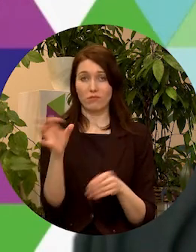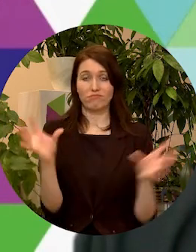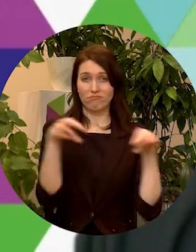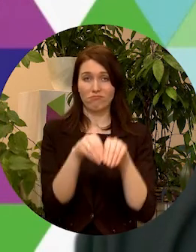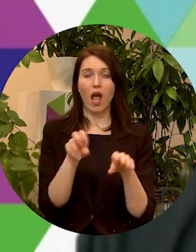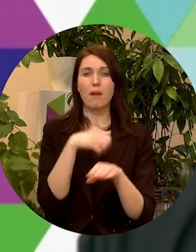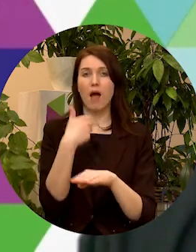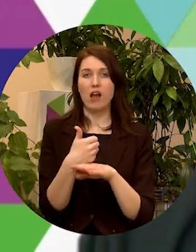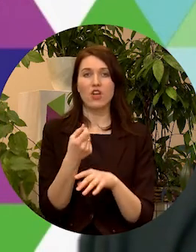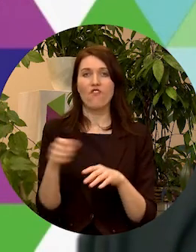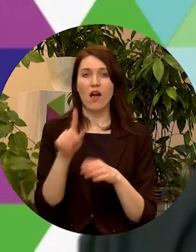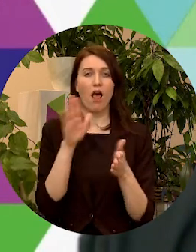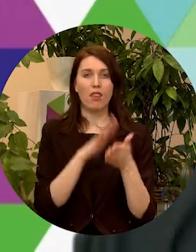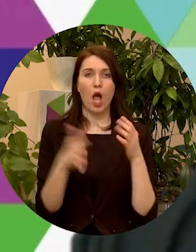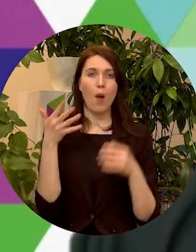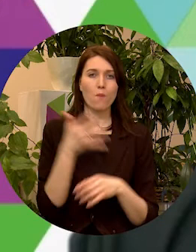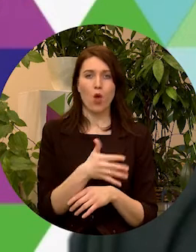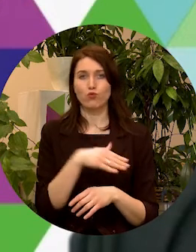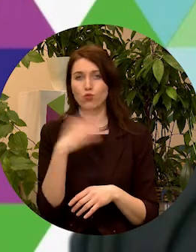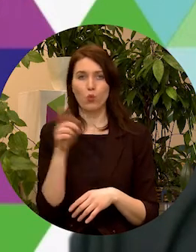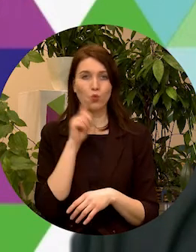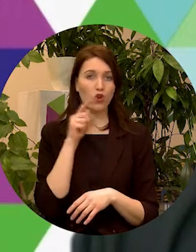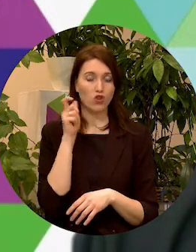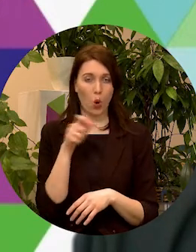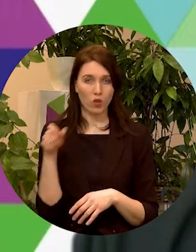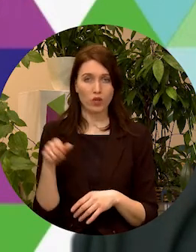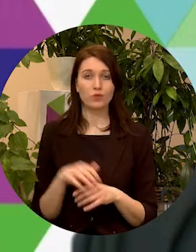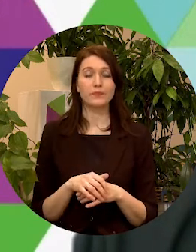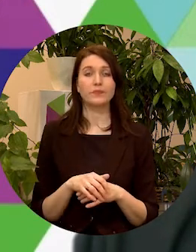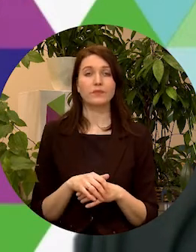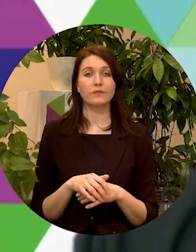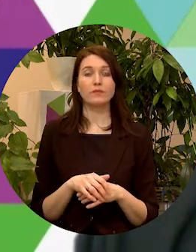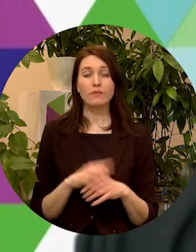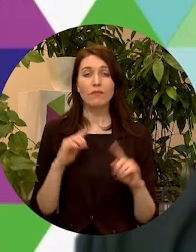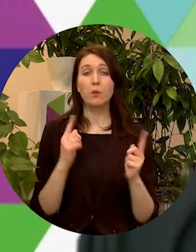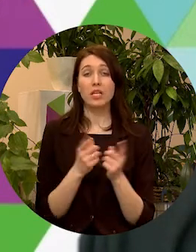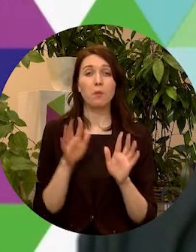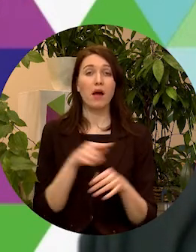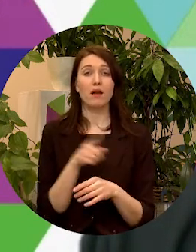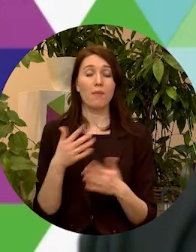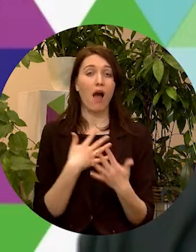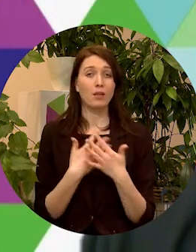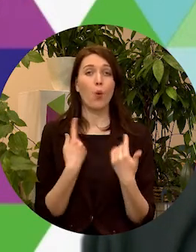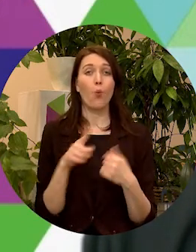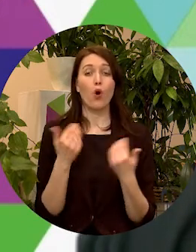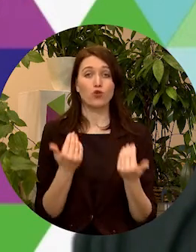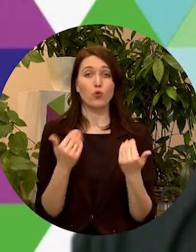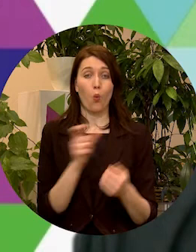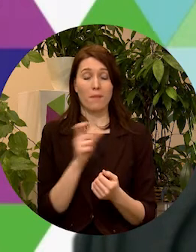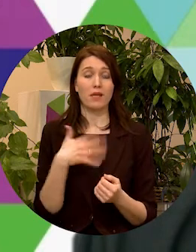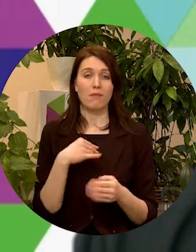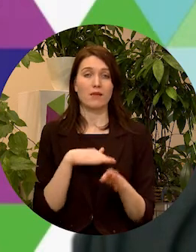vairāk kā 5 tūkstošus jauniešu. Un īsumā par tām aktivitātēm, ko mēs šogad realizēsim, tad